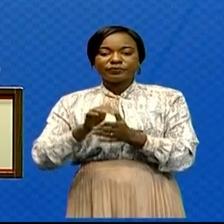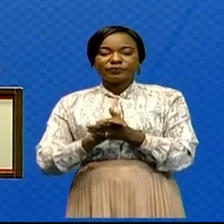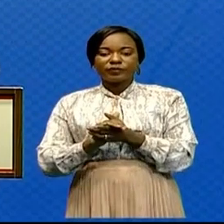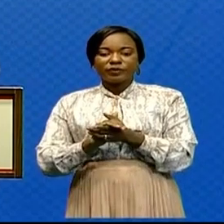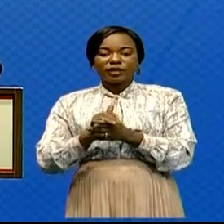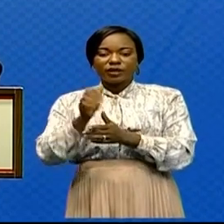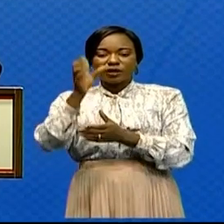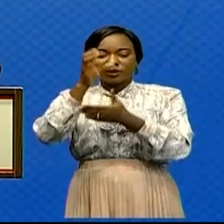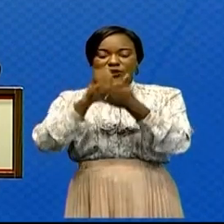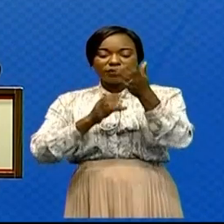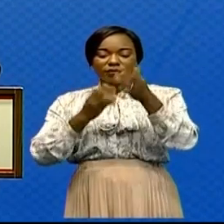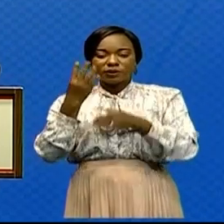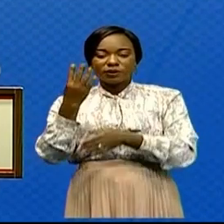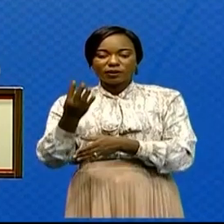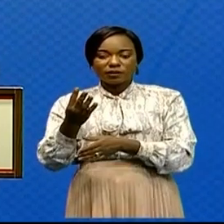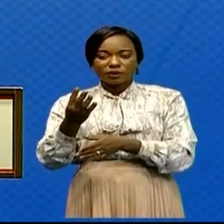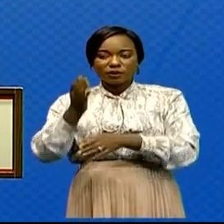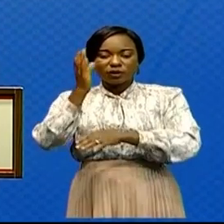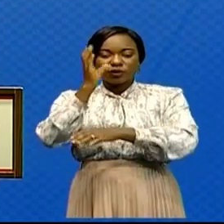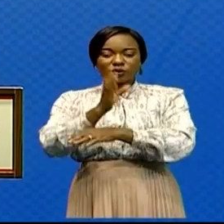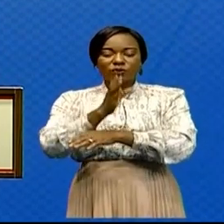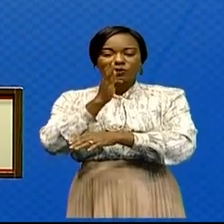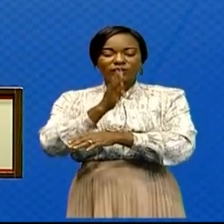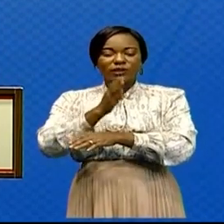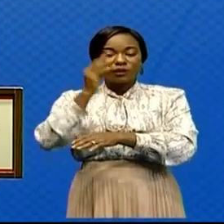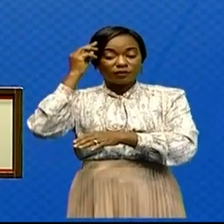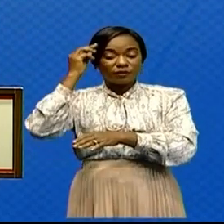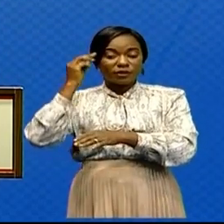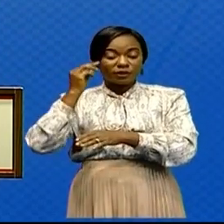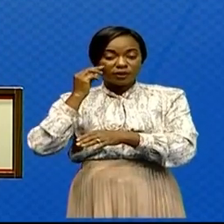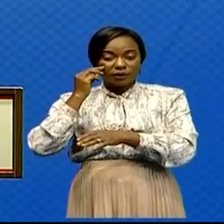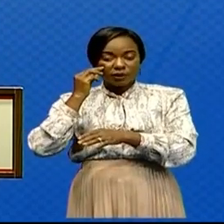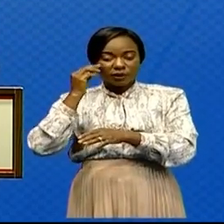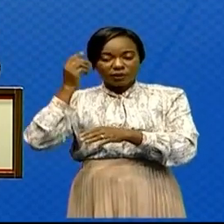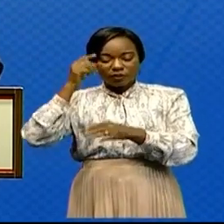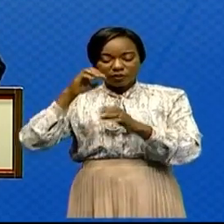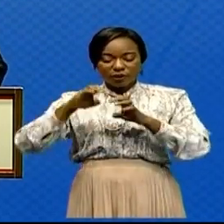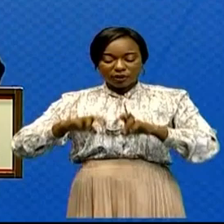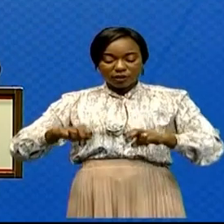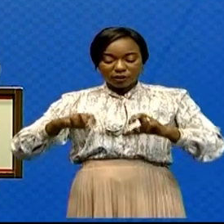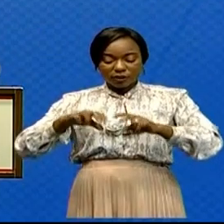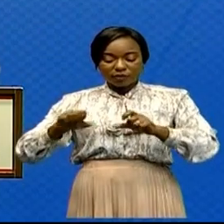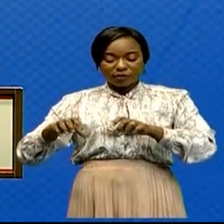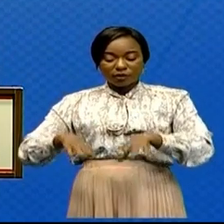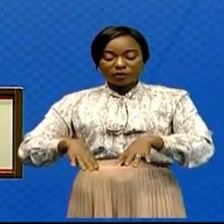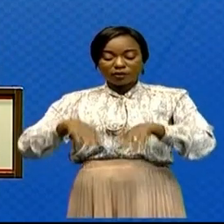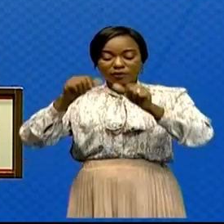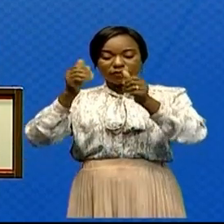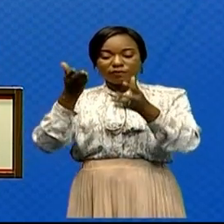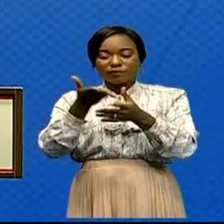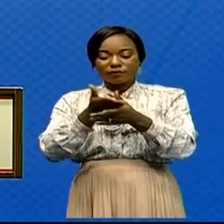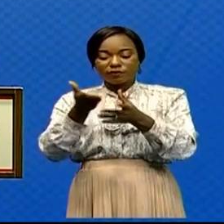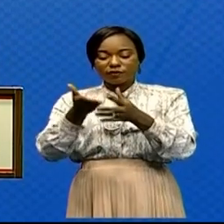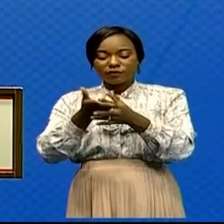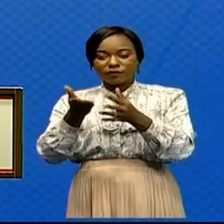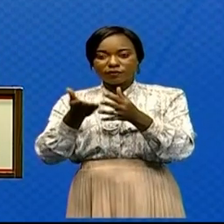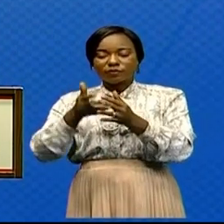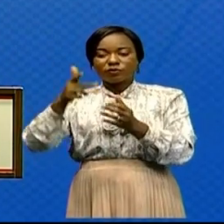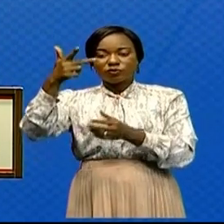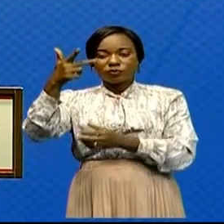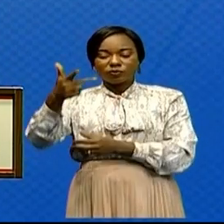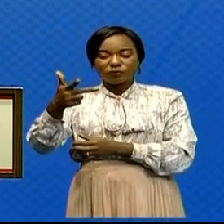chapitre 4 du Conseil de Ministres de ce jour relatif à l'examen et à l'adoption de dossiers. 3 dossiers.